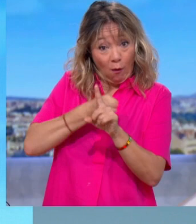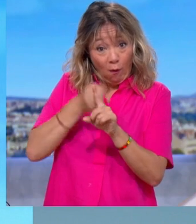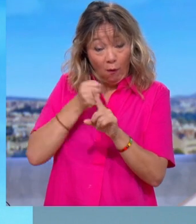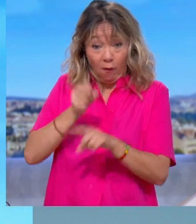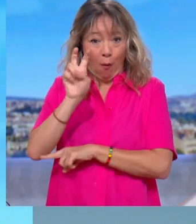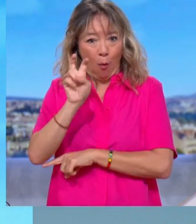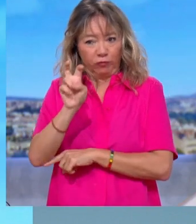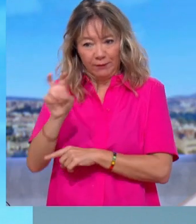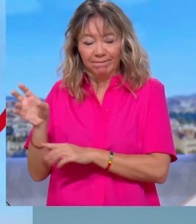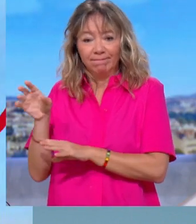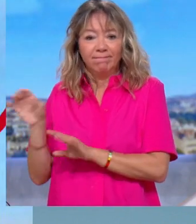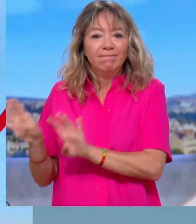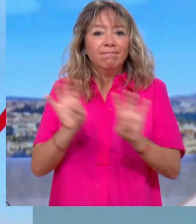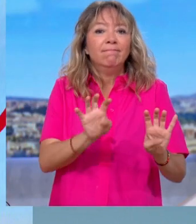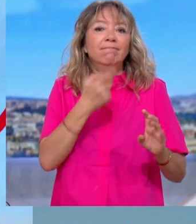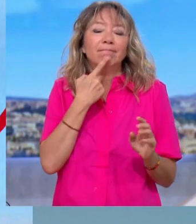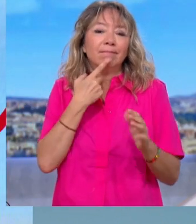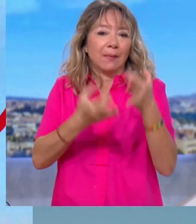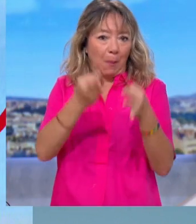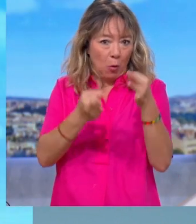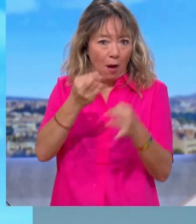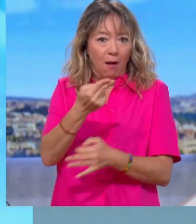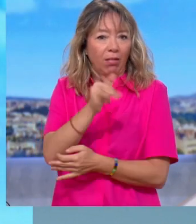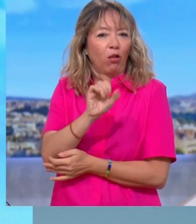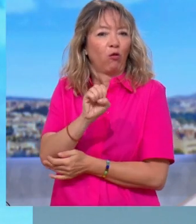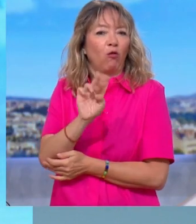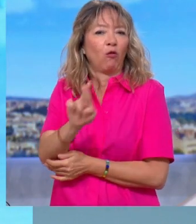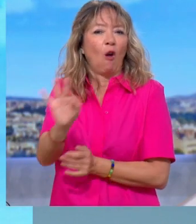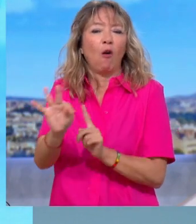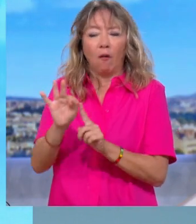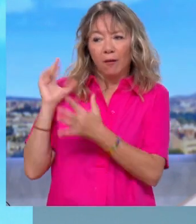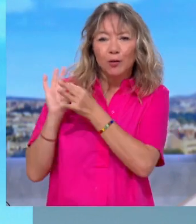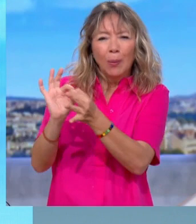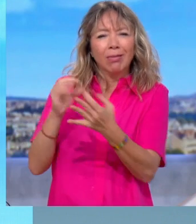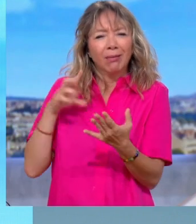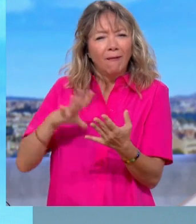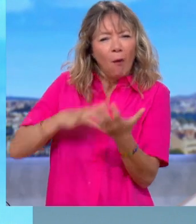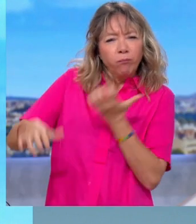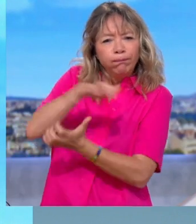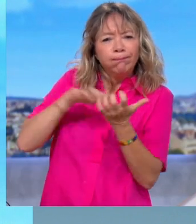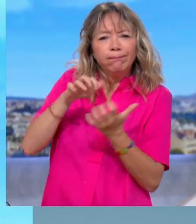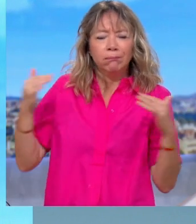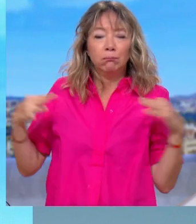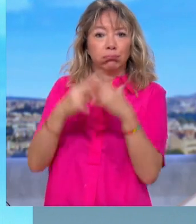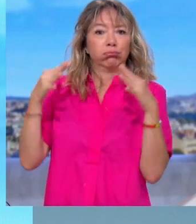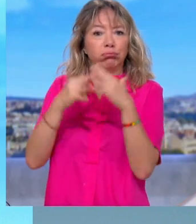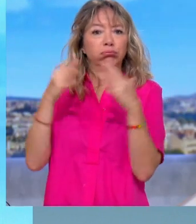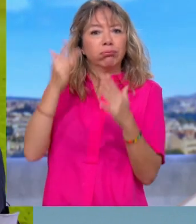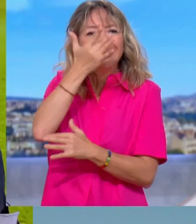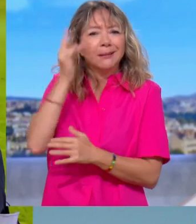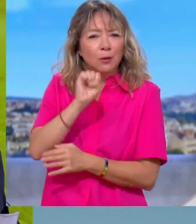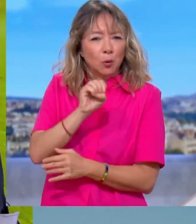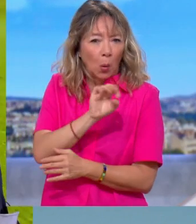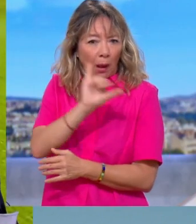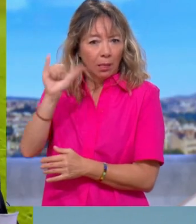'est la suite de ce qui s'était passé à Sainte-Soline, au Megabassine, le 25 mars dernier. À l'époque, vous aviez dit que le dispositif de